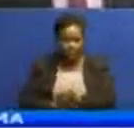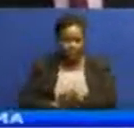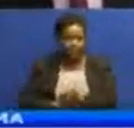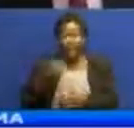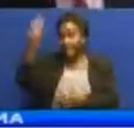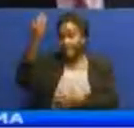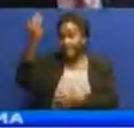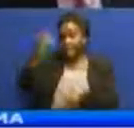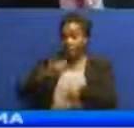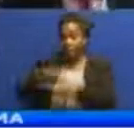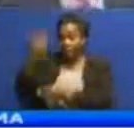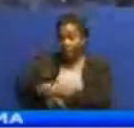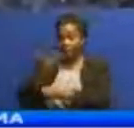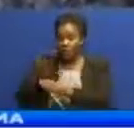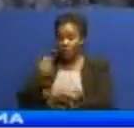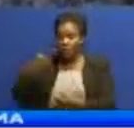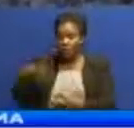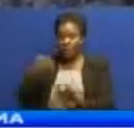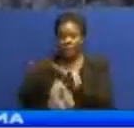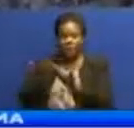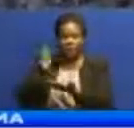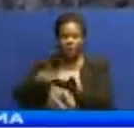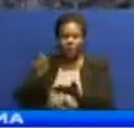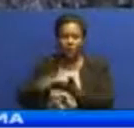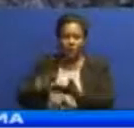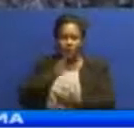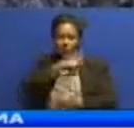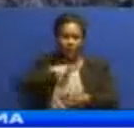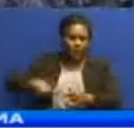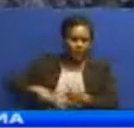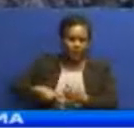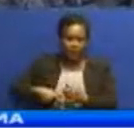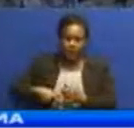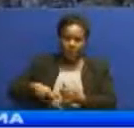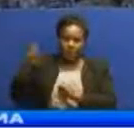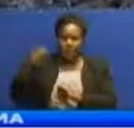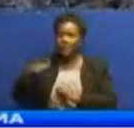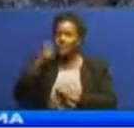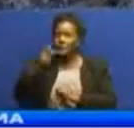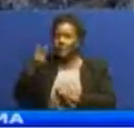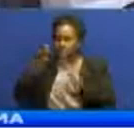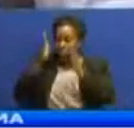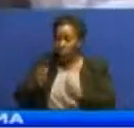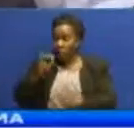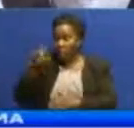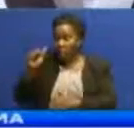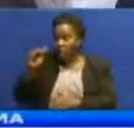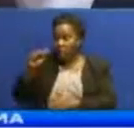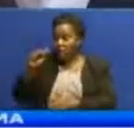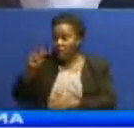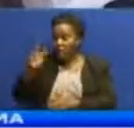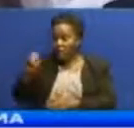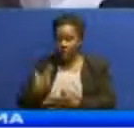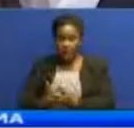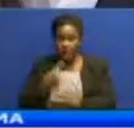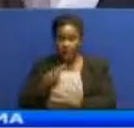Waziri wa inchi ofisi ya Raisi Tawala Zamikowa na serikali za mitata Sulemani Jafo. Anasema wa kurugenzi ambao halumashauri